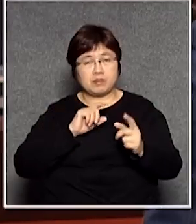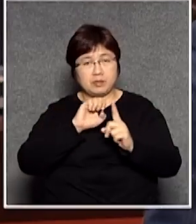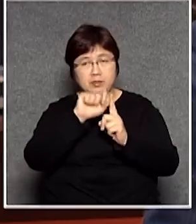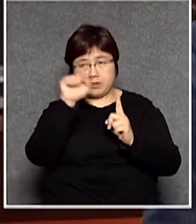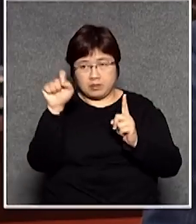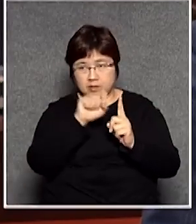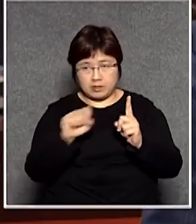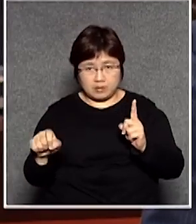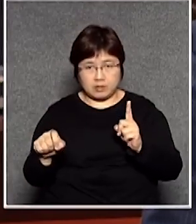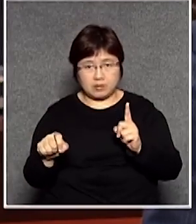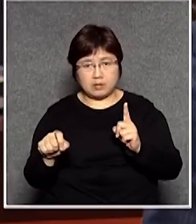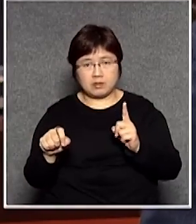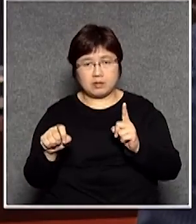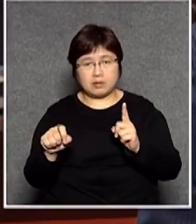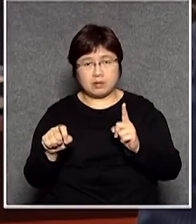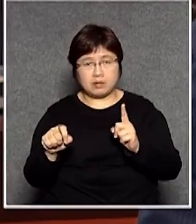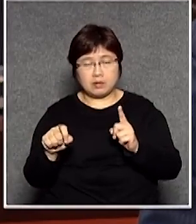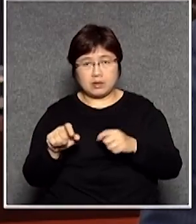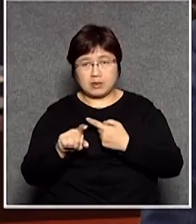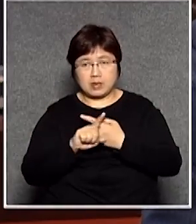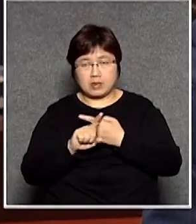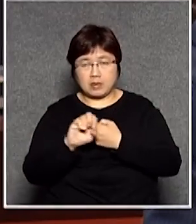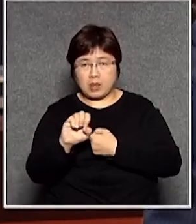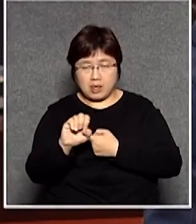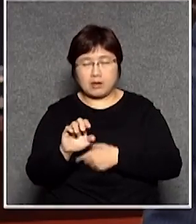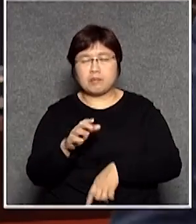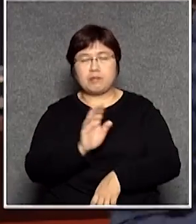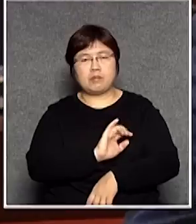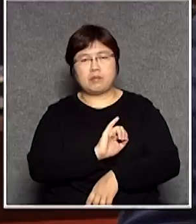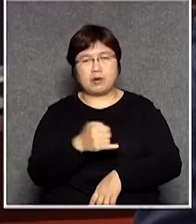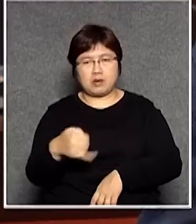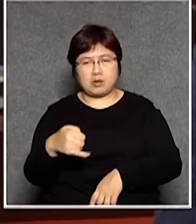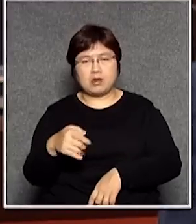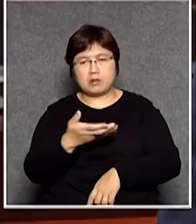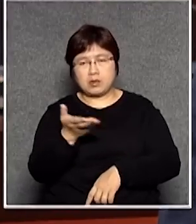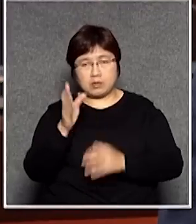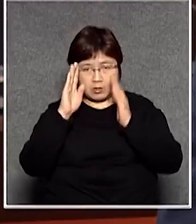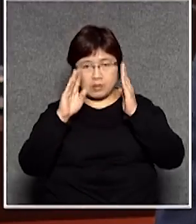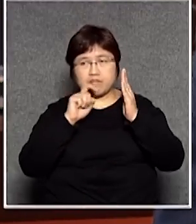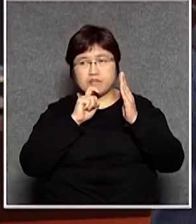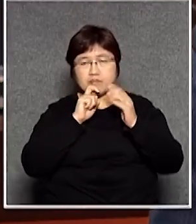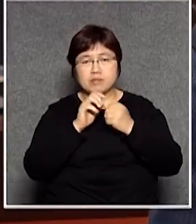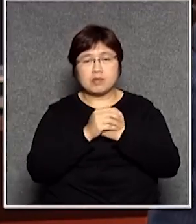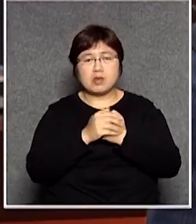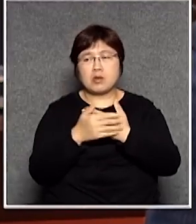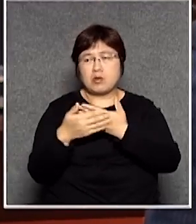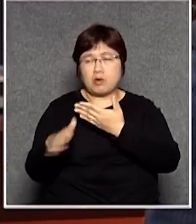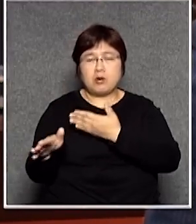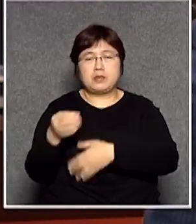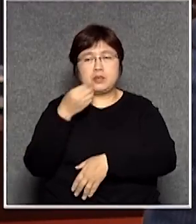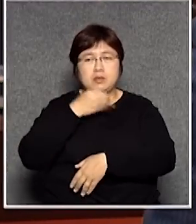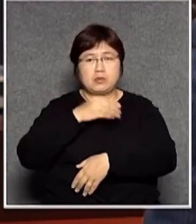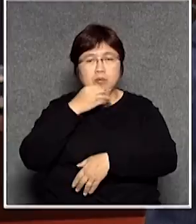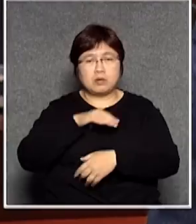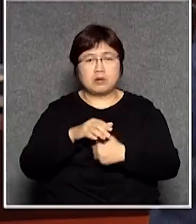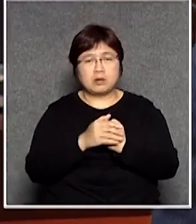是可以說是零風險的因為呢其實大家都可能留意到其實海外的經驗呢都